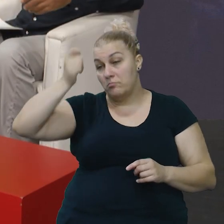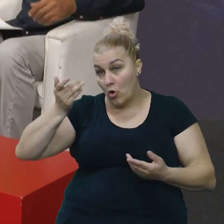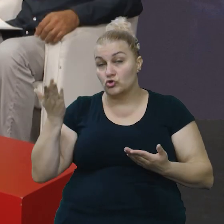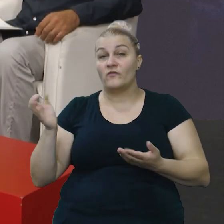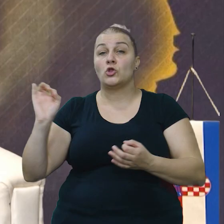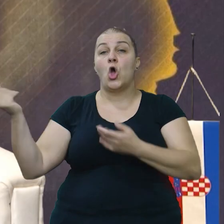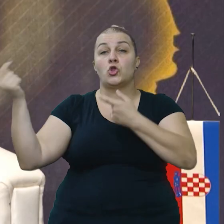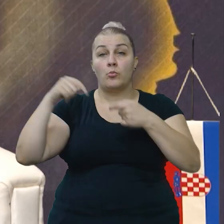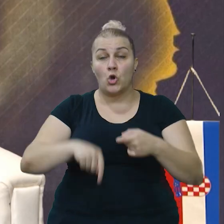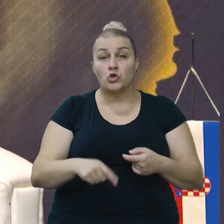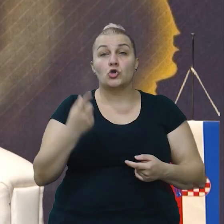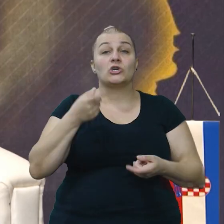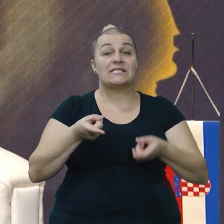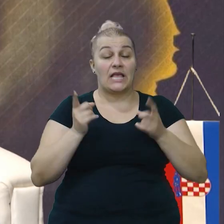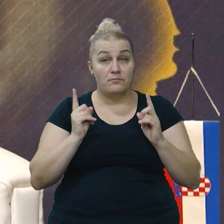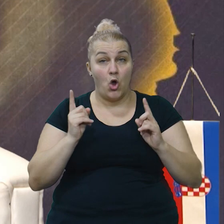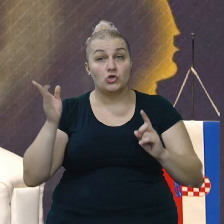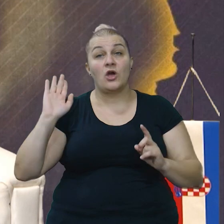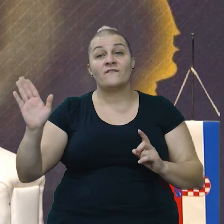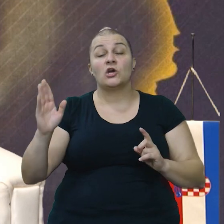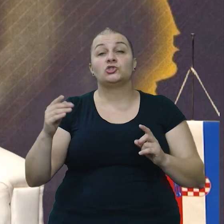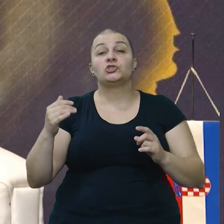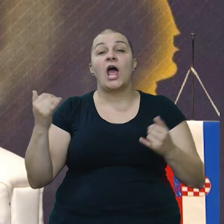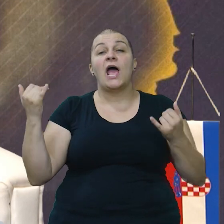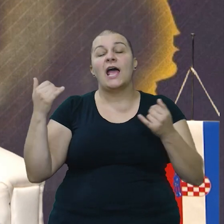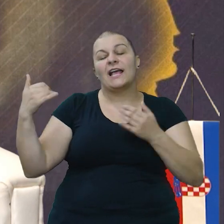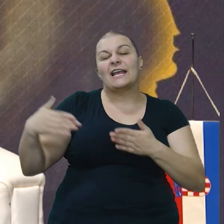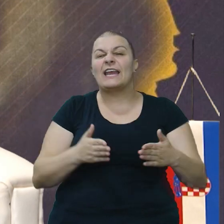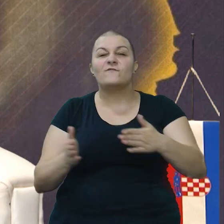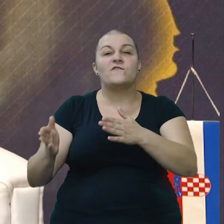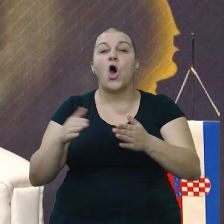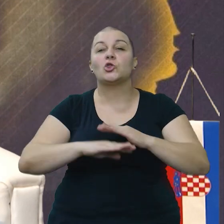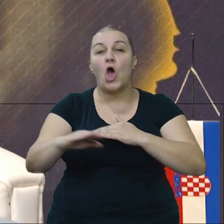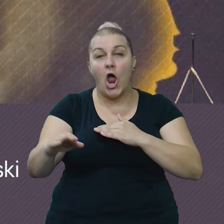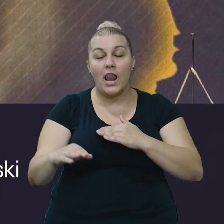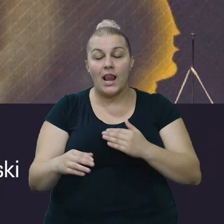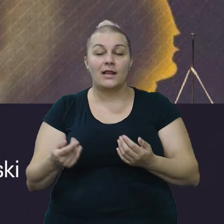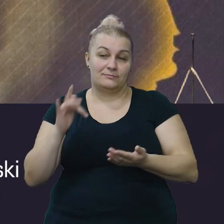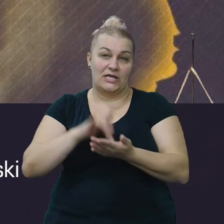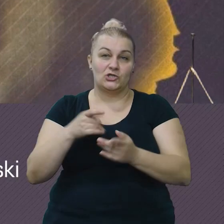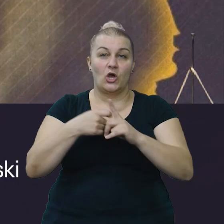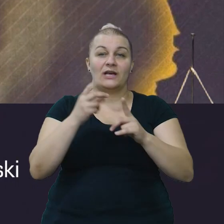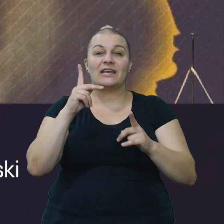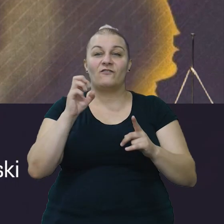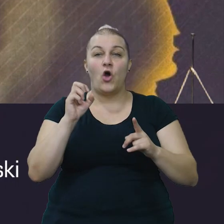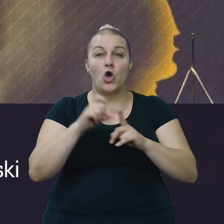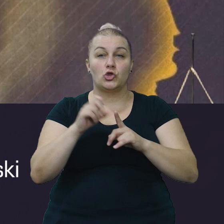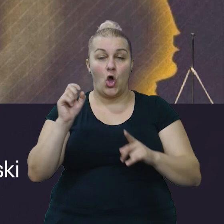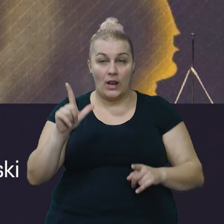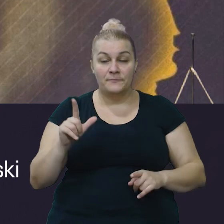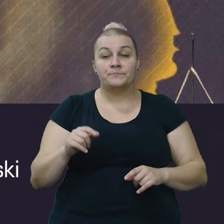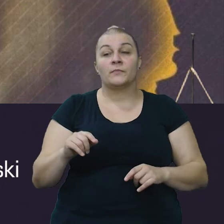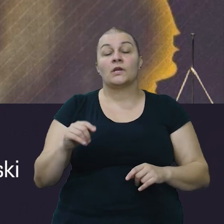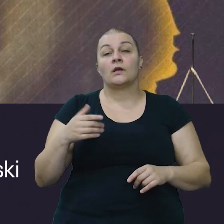dobrodošli iz vašeg Imotskog, iz vašeg Krivodola u studiju Televizije Jadran. Dobroveče, gospodine Vrbatoviću.